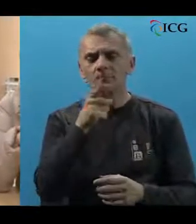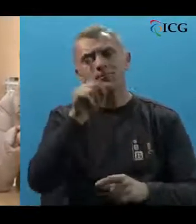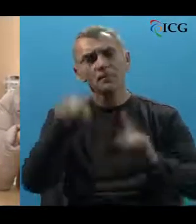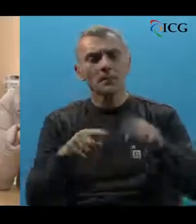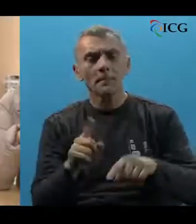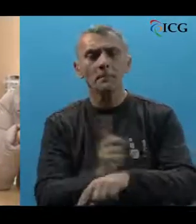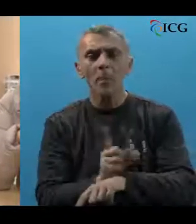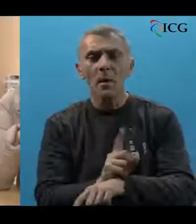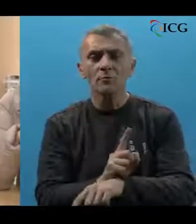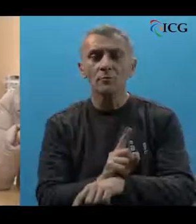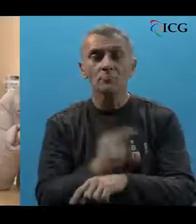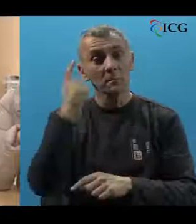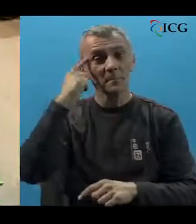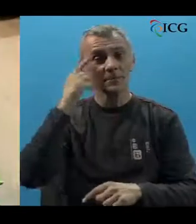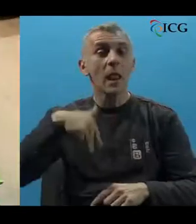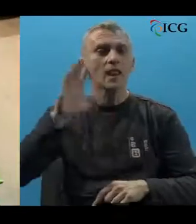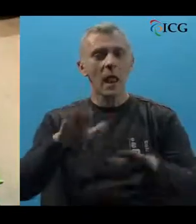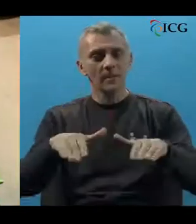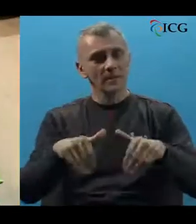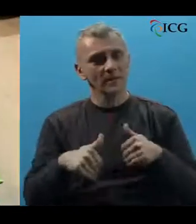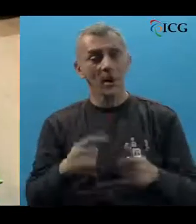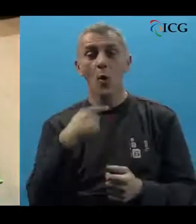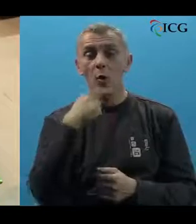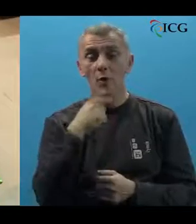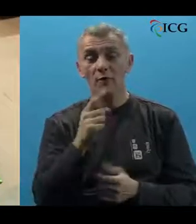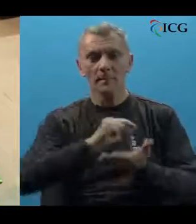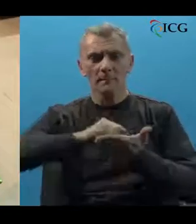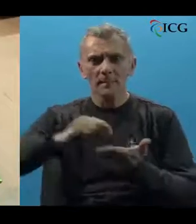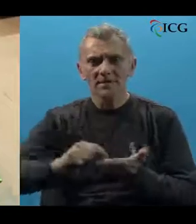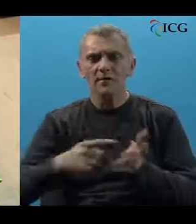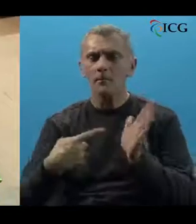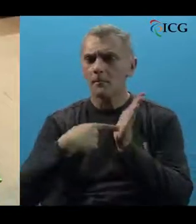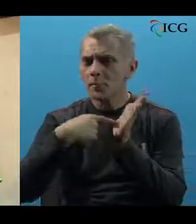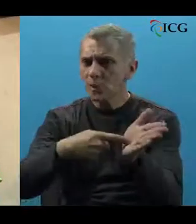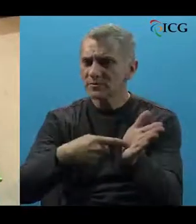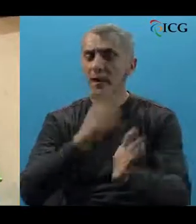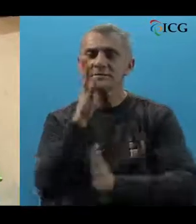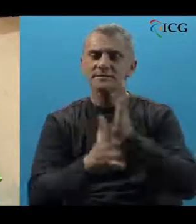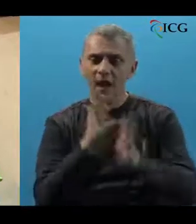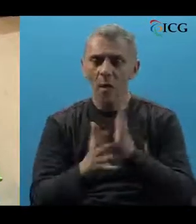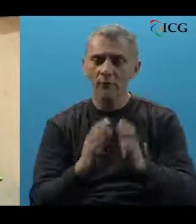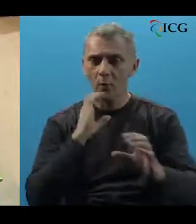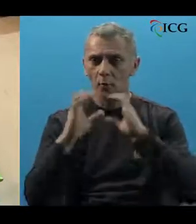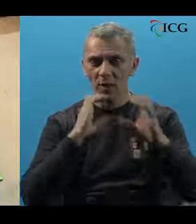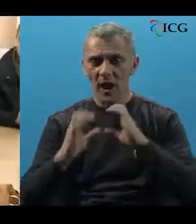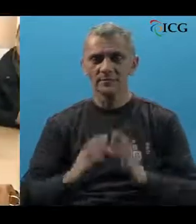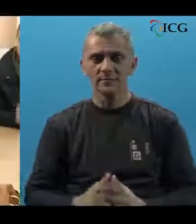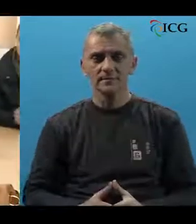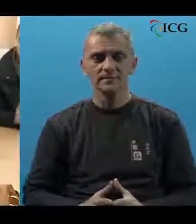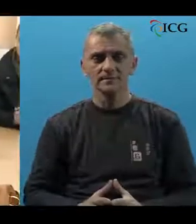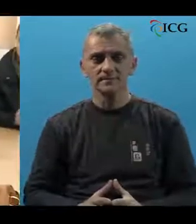određenom trenutku čini najprihvatljivijim. Govorom, pisanjem, pokazivanjem, znakovnom komunikacijom.